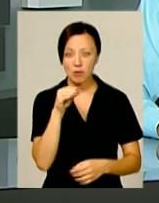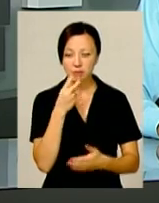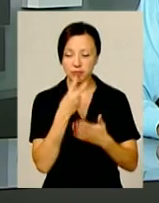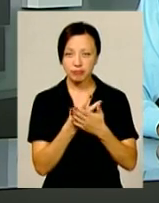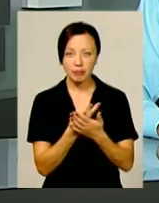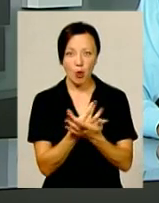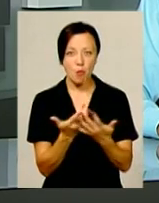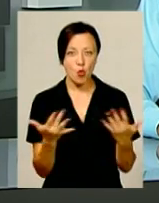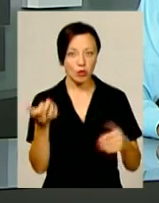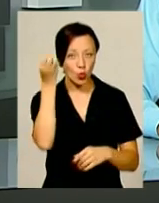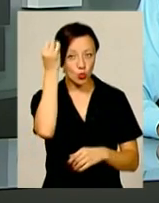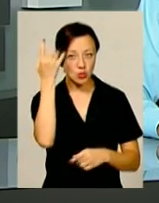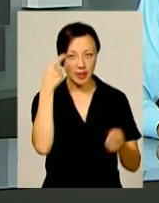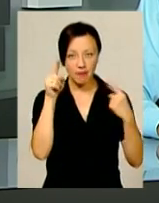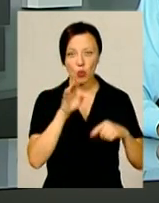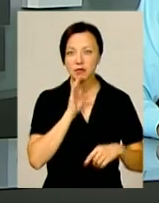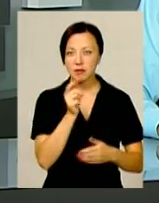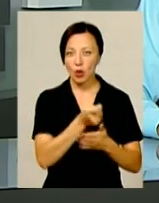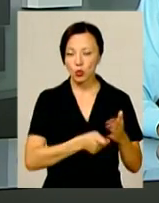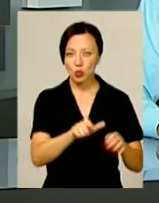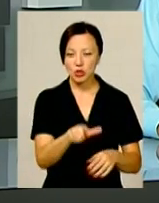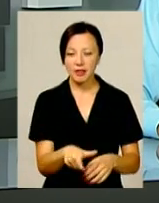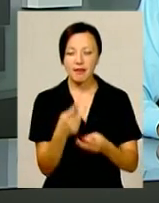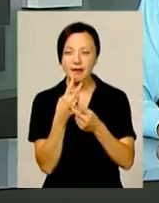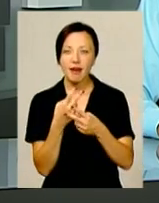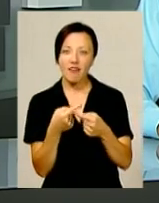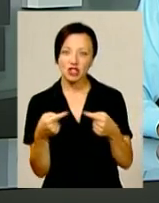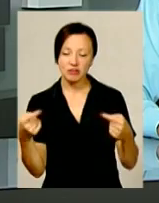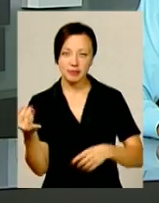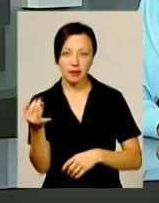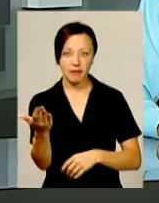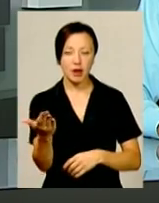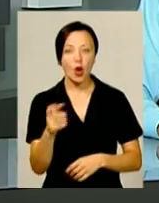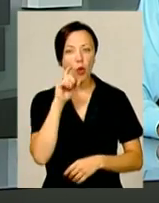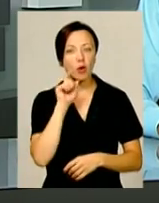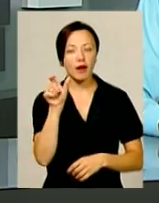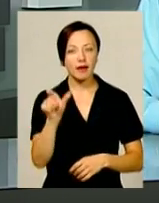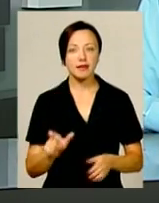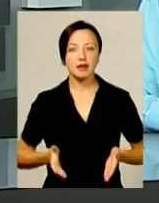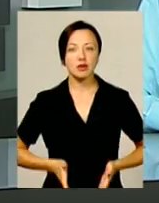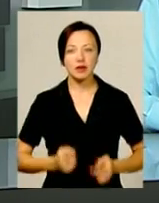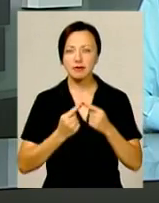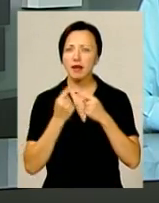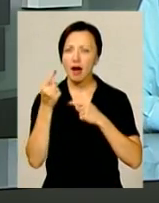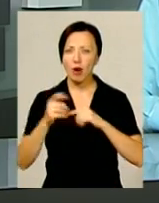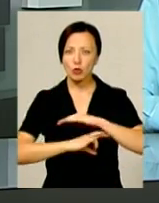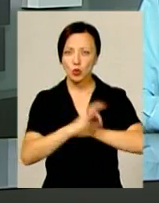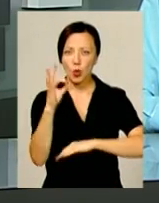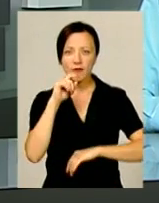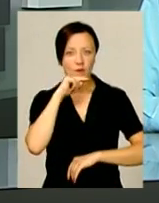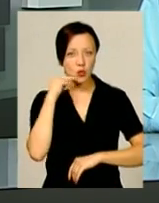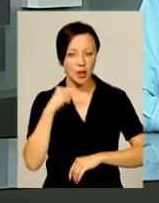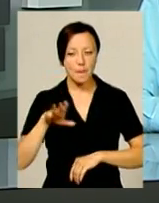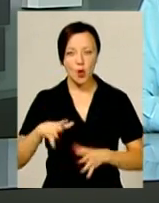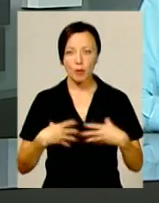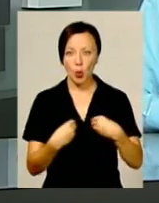мультикультурність як творчості художниці, так і явищ, які її цікавлять. Українка Альона Олесюк народилась на далекому сході в Росії, потім